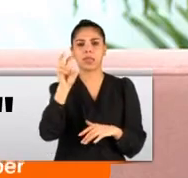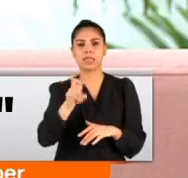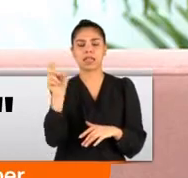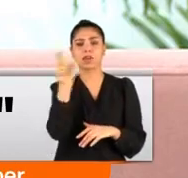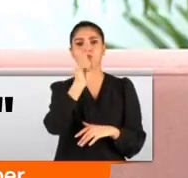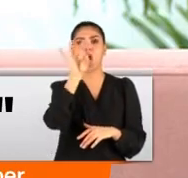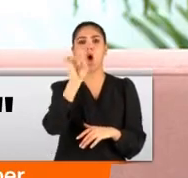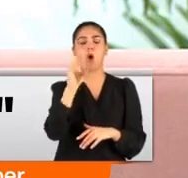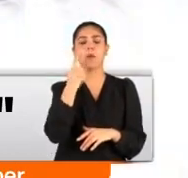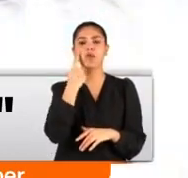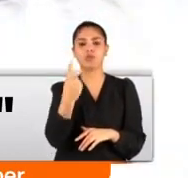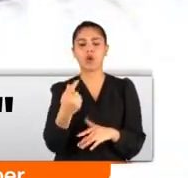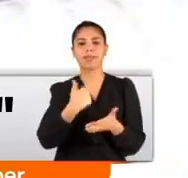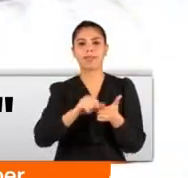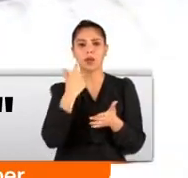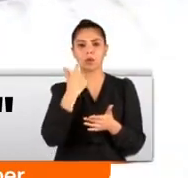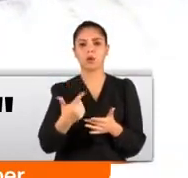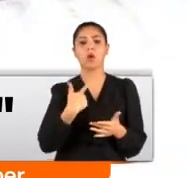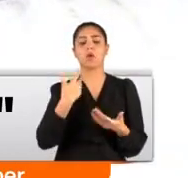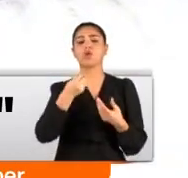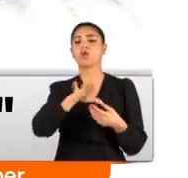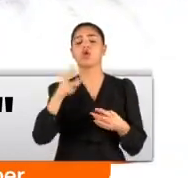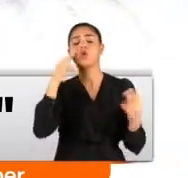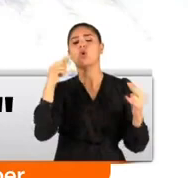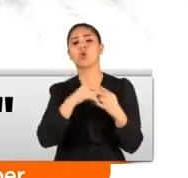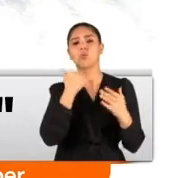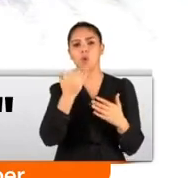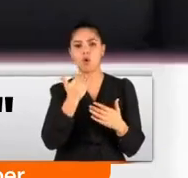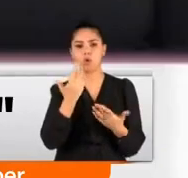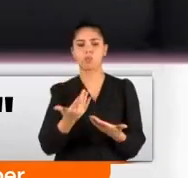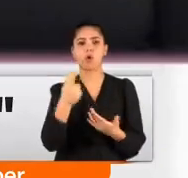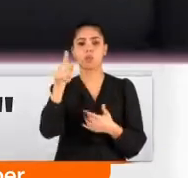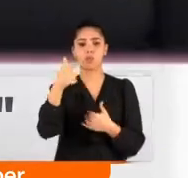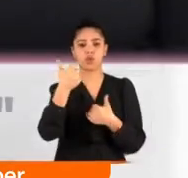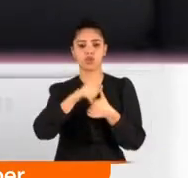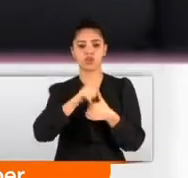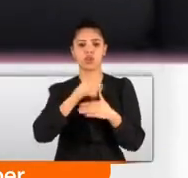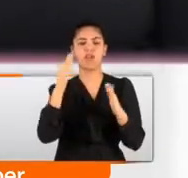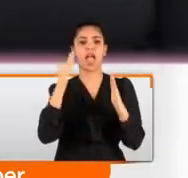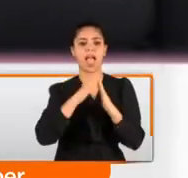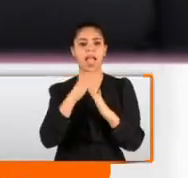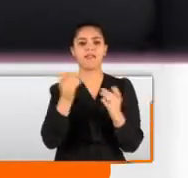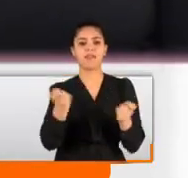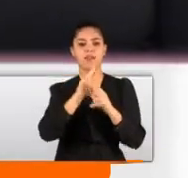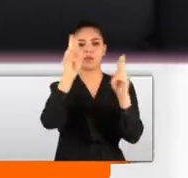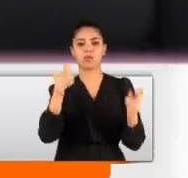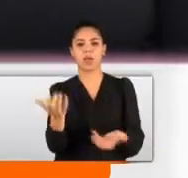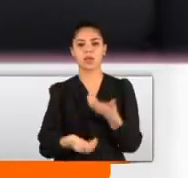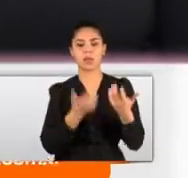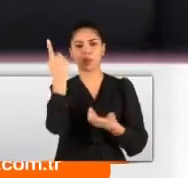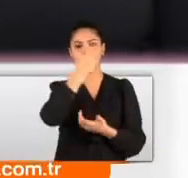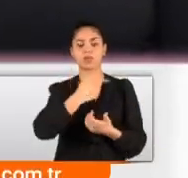'inden beri görmüyorum ben çocuklarımı. Çiftin arasındaki gerilimin çıkış noktası çifte ait evlerin ve iş yerlerinin yanmasıydı.